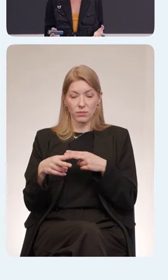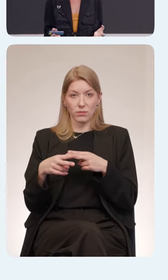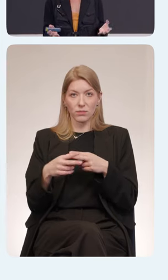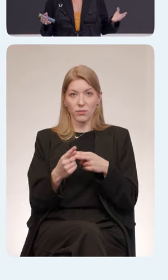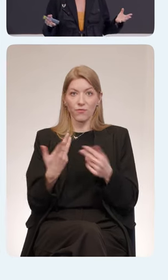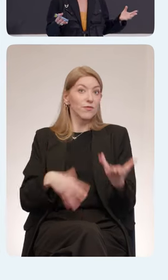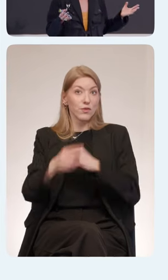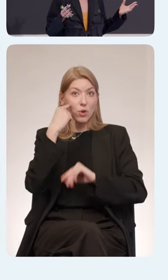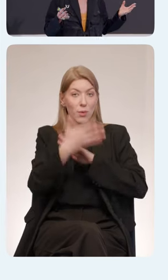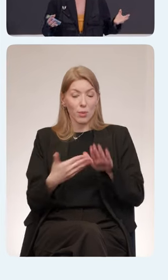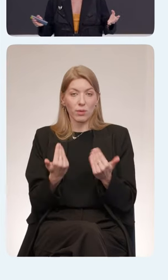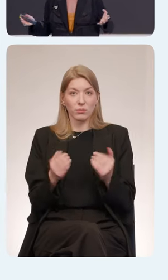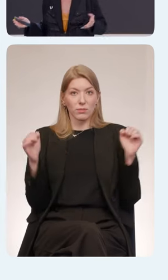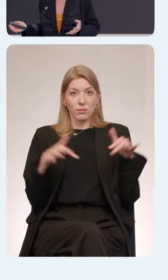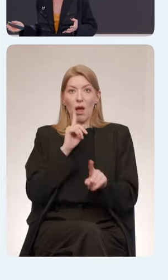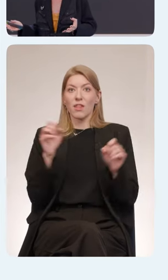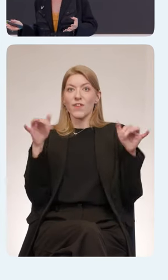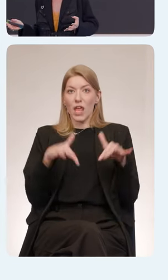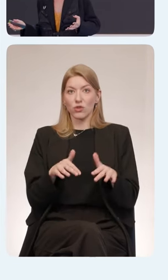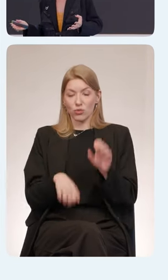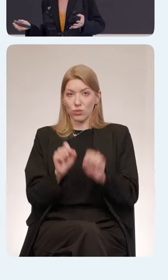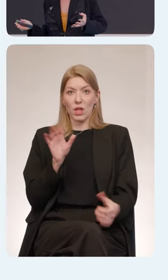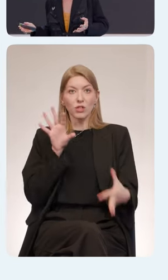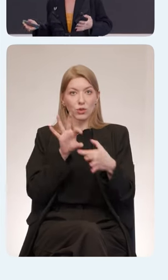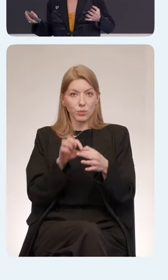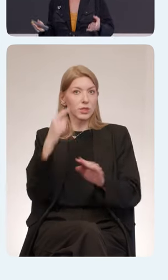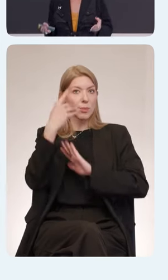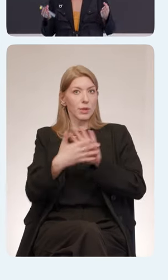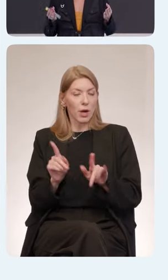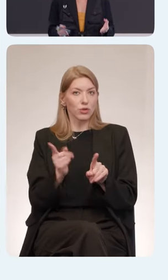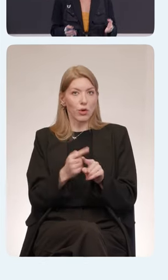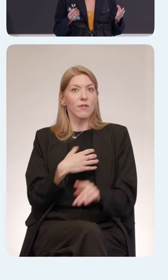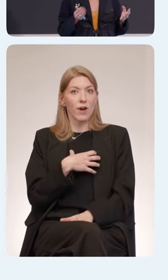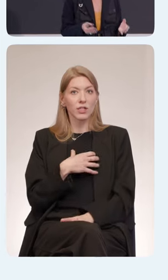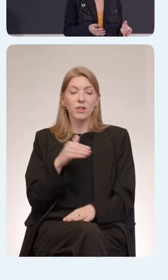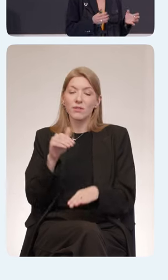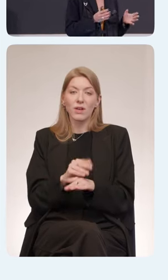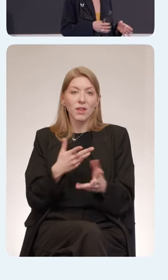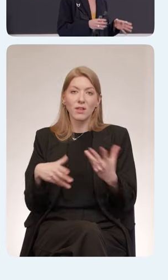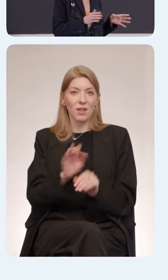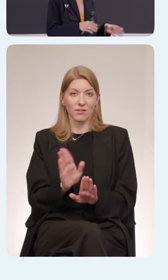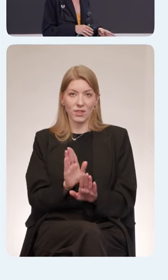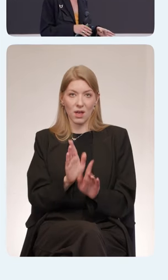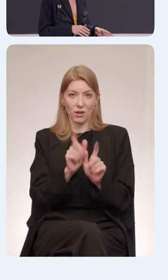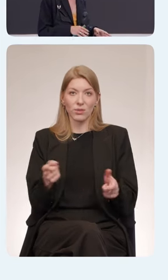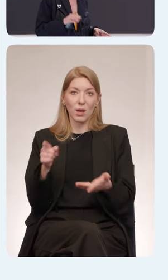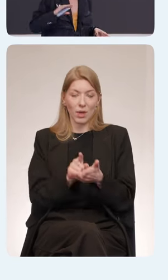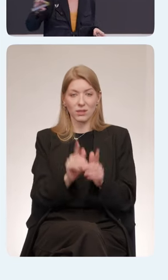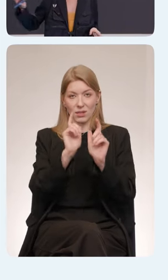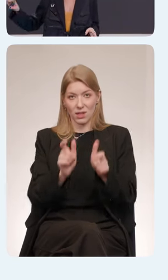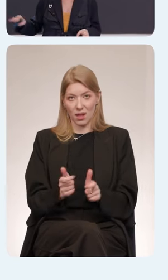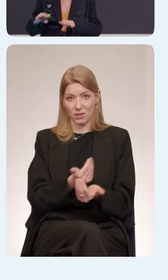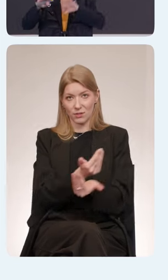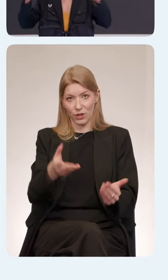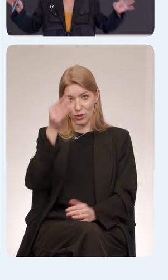доступности. Мы понимаем, что это важно. Не все люди обязаны разделять ваши убеждения. Не